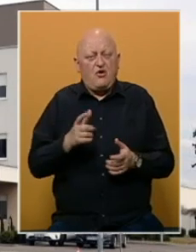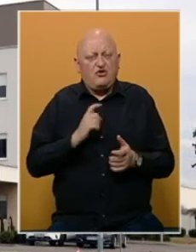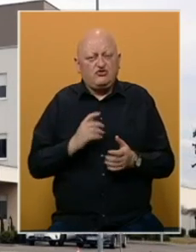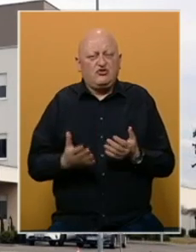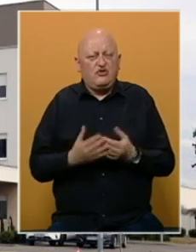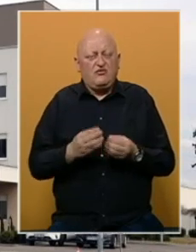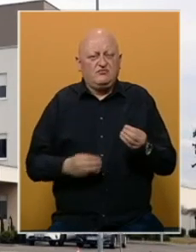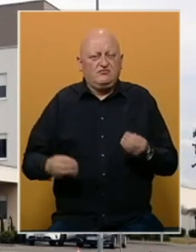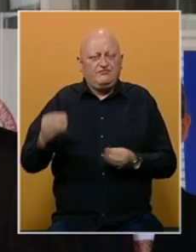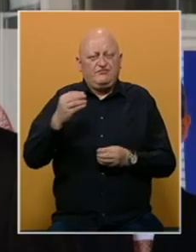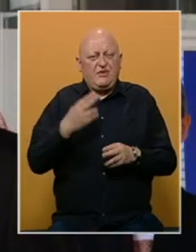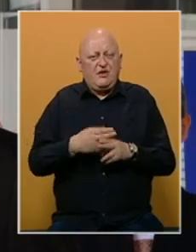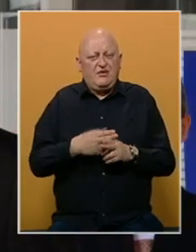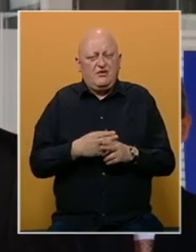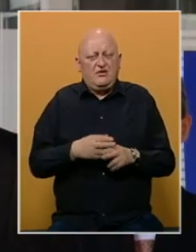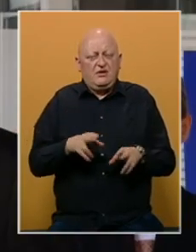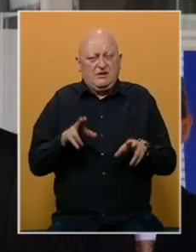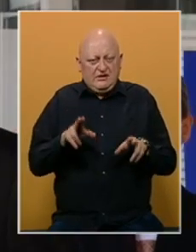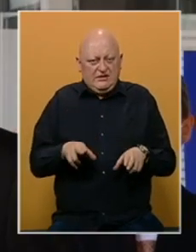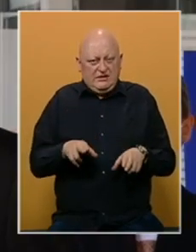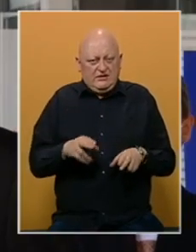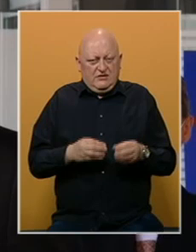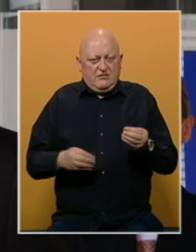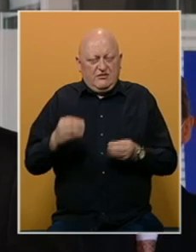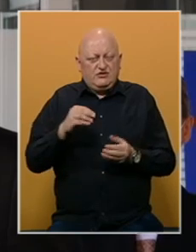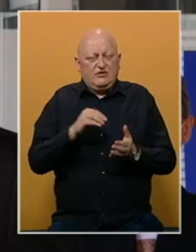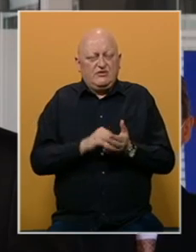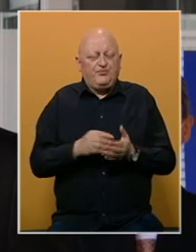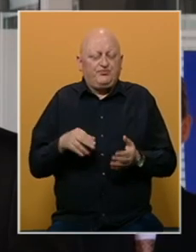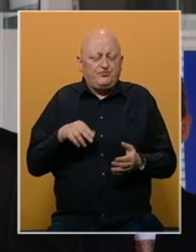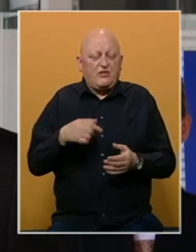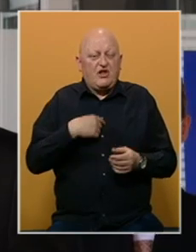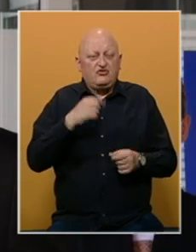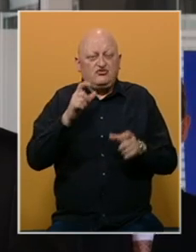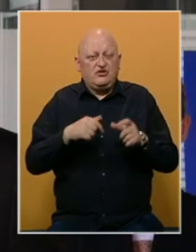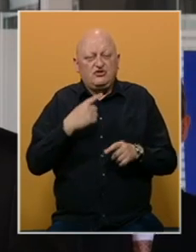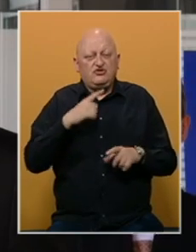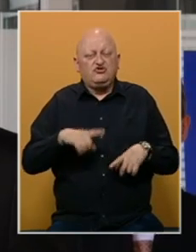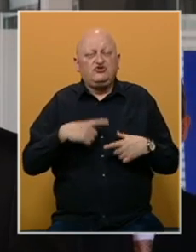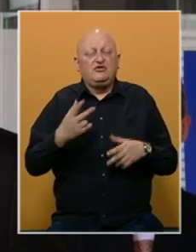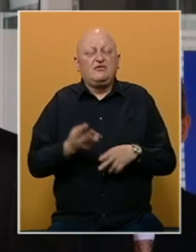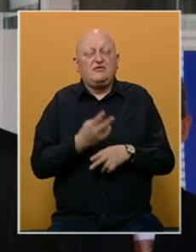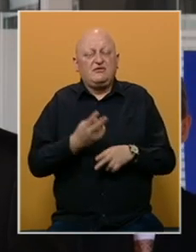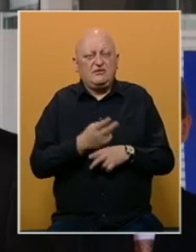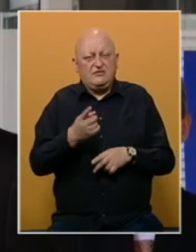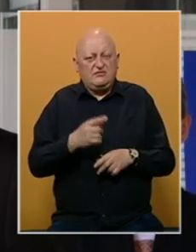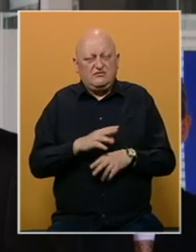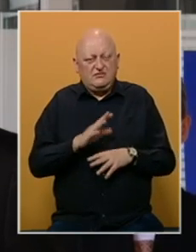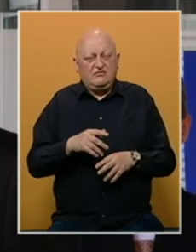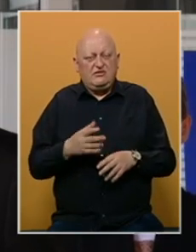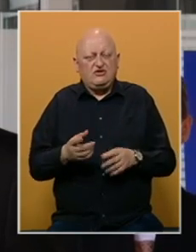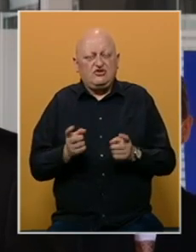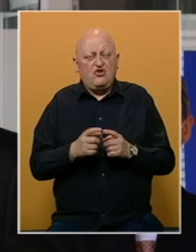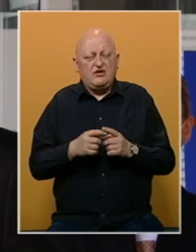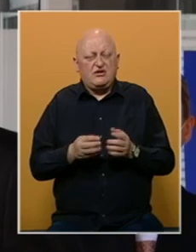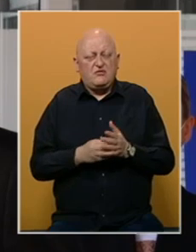novi porast broja zaraženih. Imamo povećan broj dolazaka naših ljudi koji žive u inostranstvu, te će i broj kontakata sigurno biti